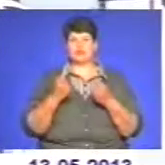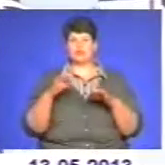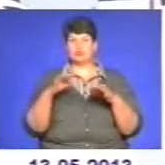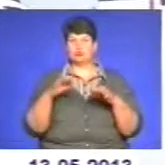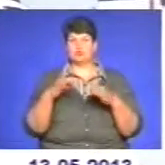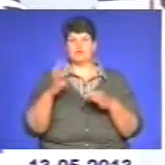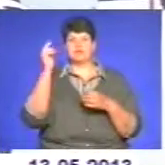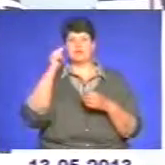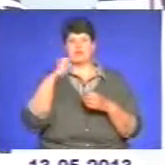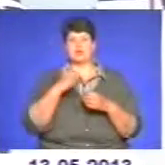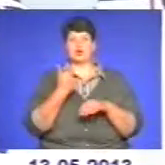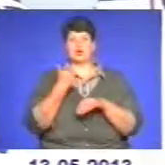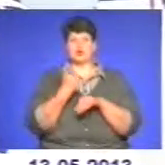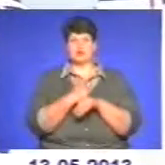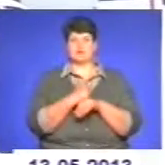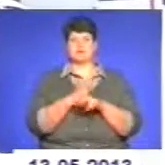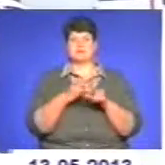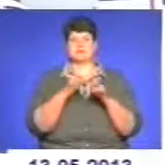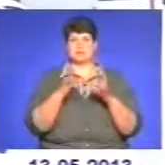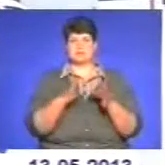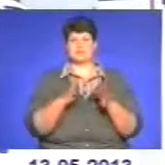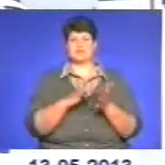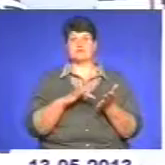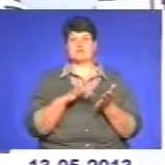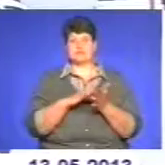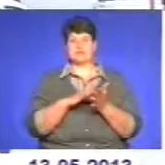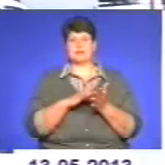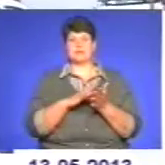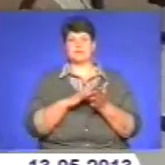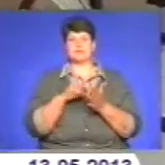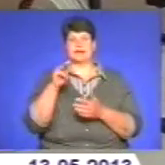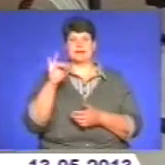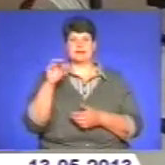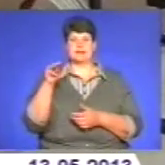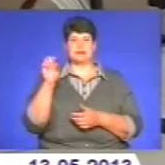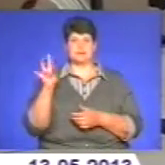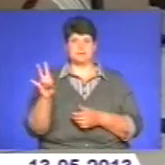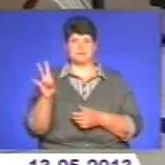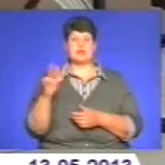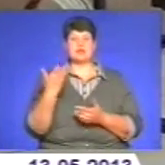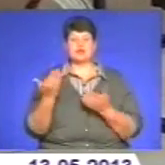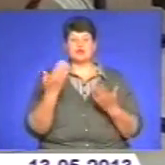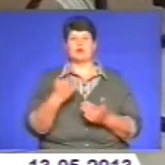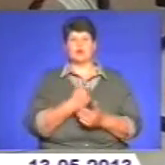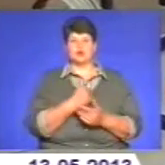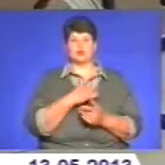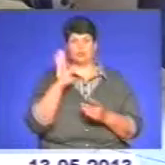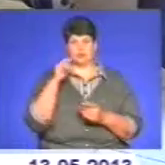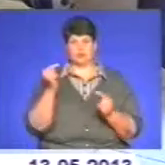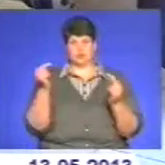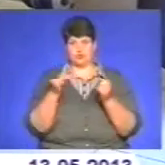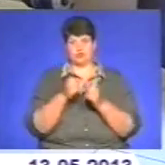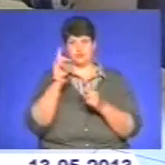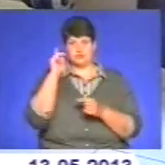вивчати основи безпеки дорожнього руху у центрі контраварійного водіння «Титан». Отож, якщо ви хочете бути впевнені за